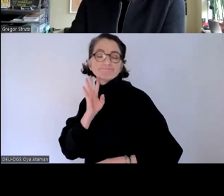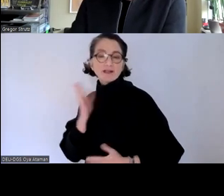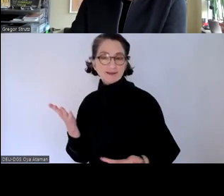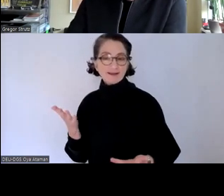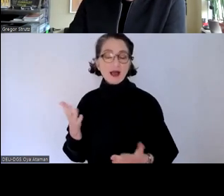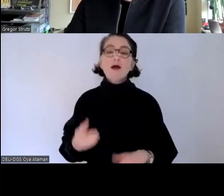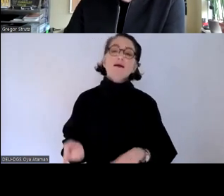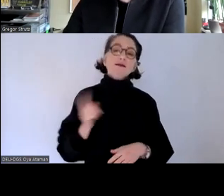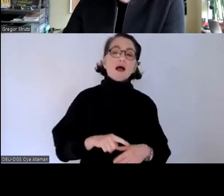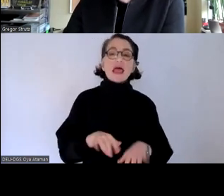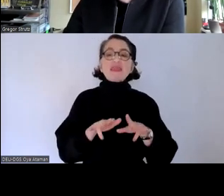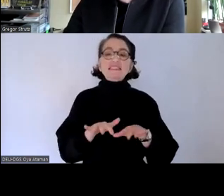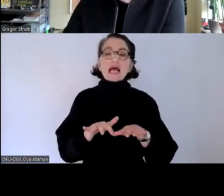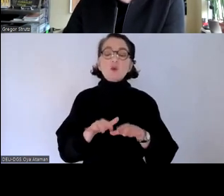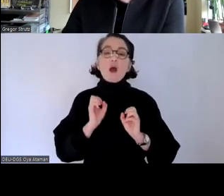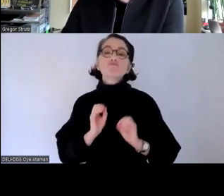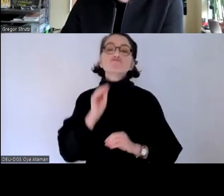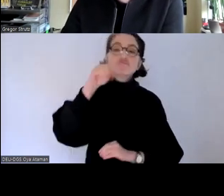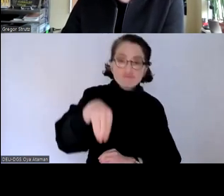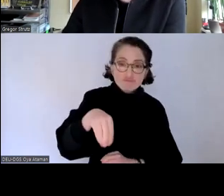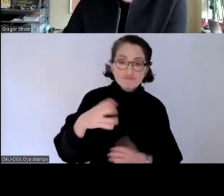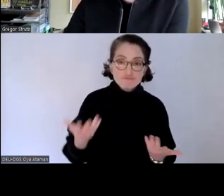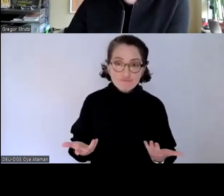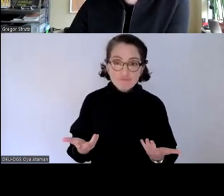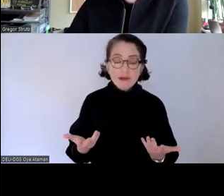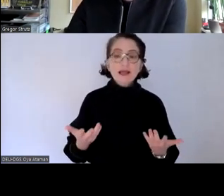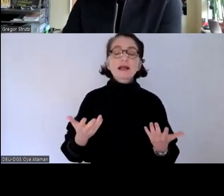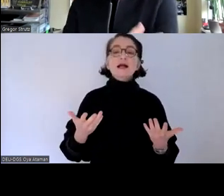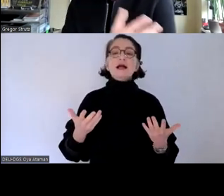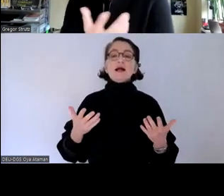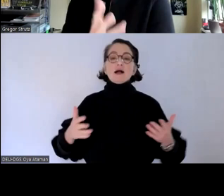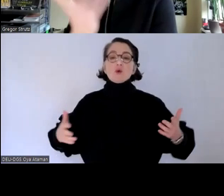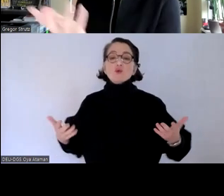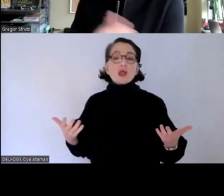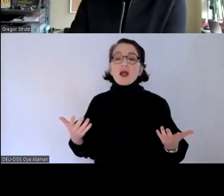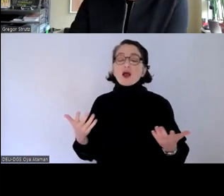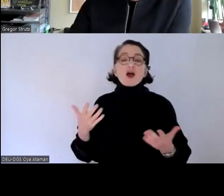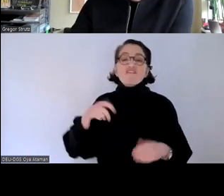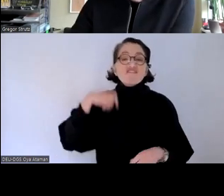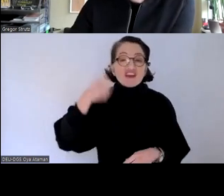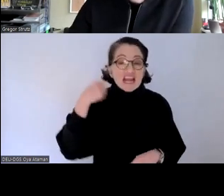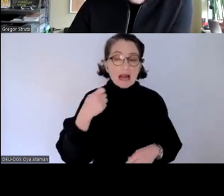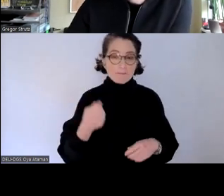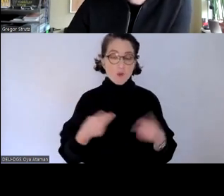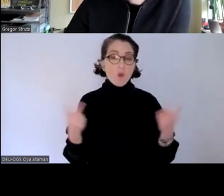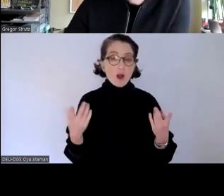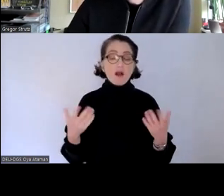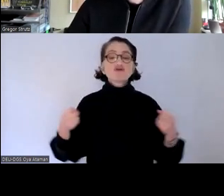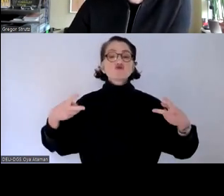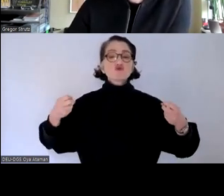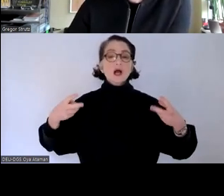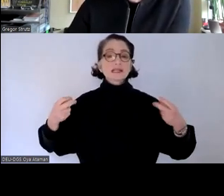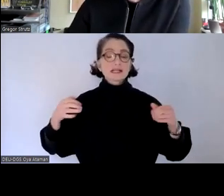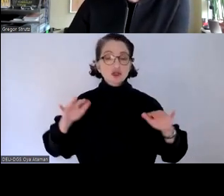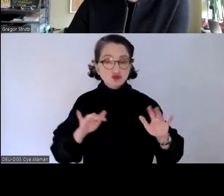sie über eine tastatur bedient werden kann dass eben bei zb filmen und dergleichen untertitel mit